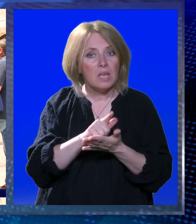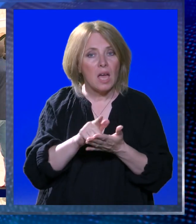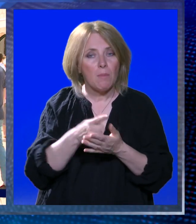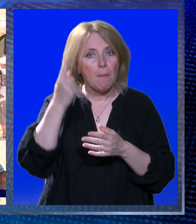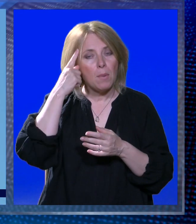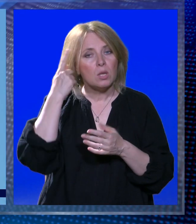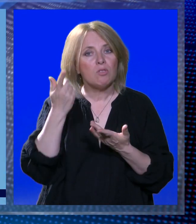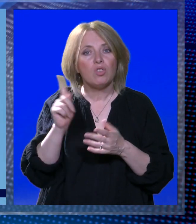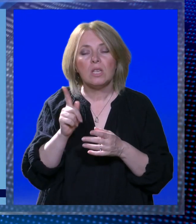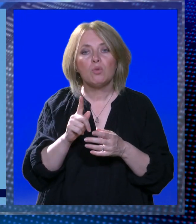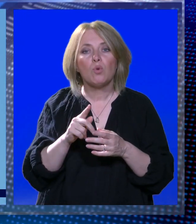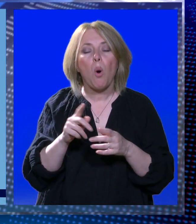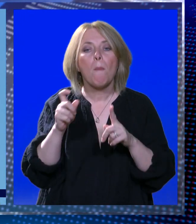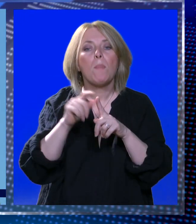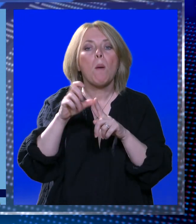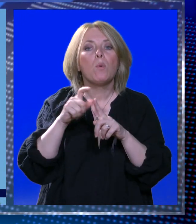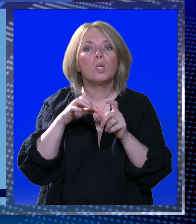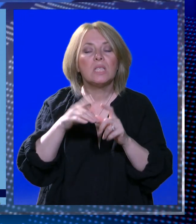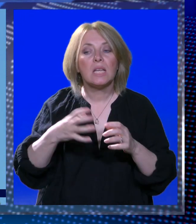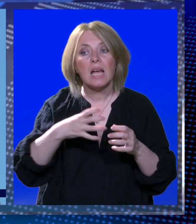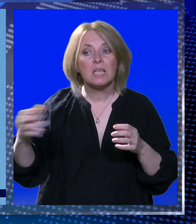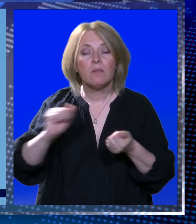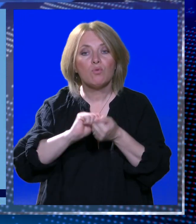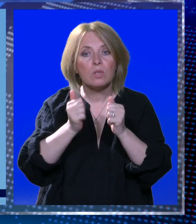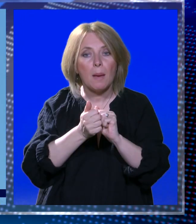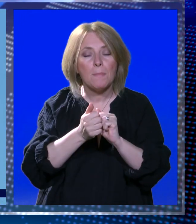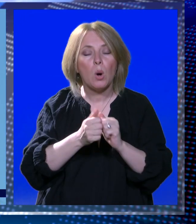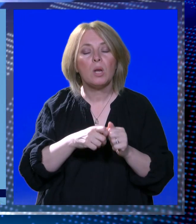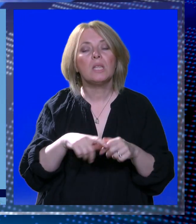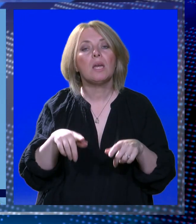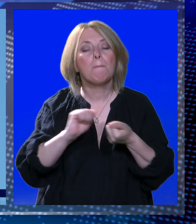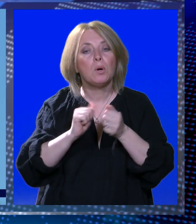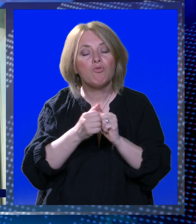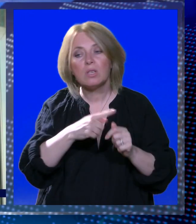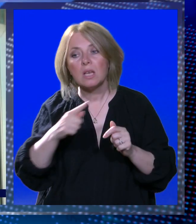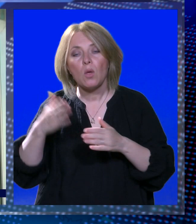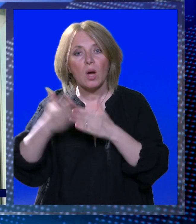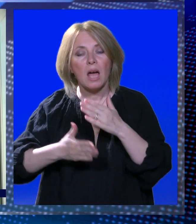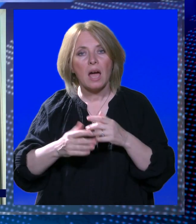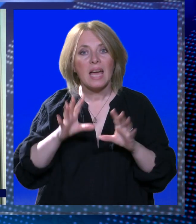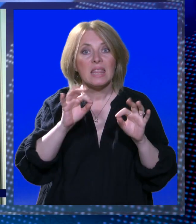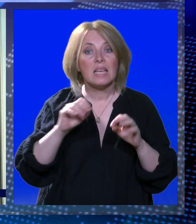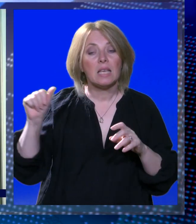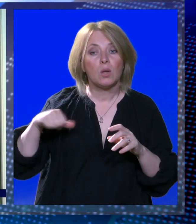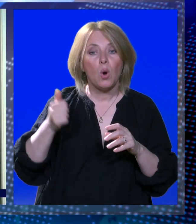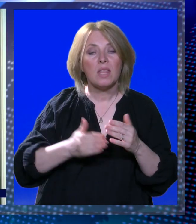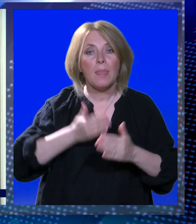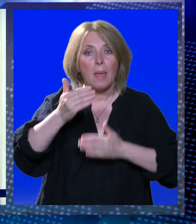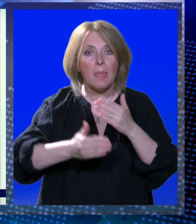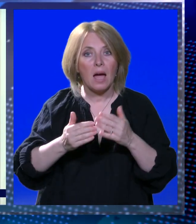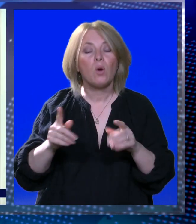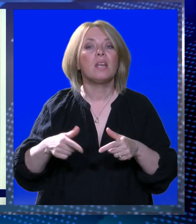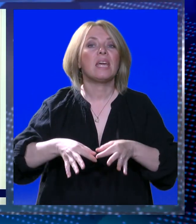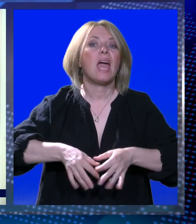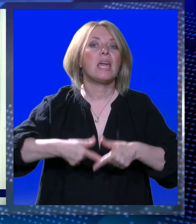vrijeme podsjeća nisu popustili. Nastavili su se boriti, a isto će nastaviti do samog kraja, jer tek deset godina nakon postaje